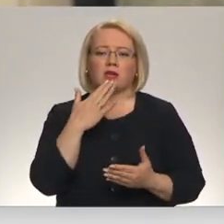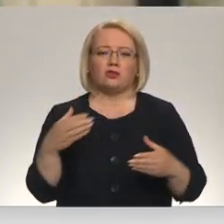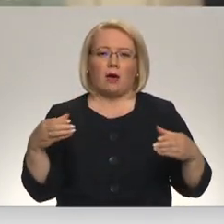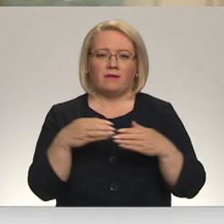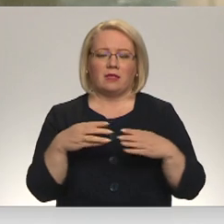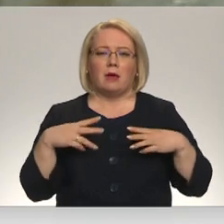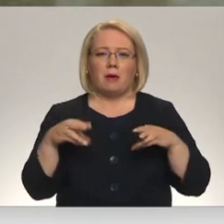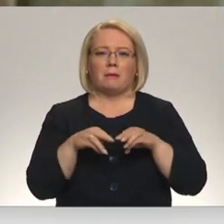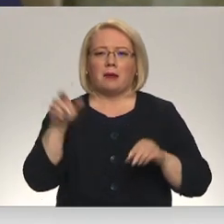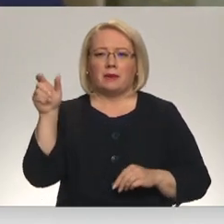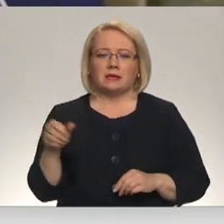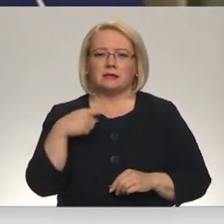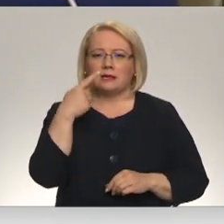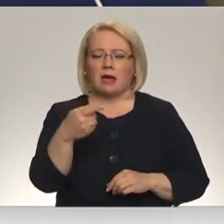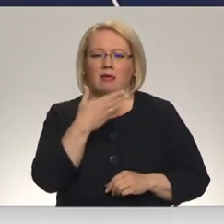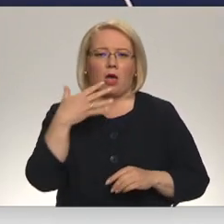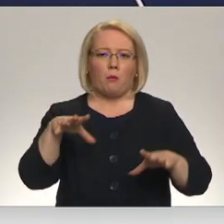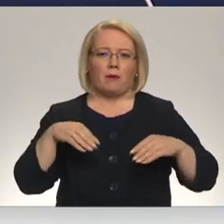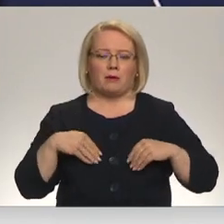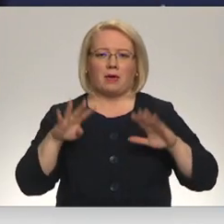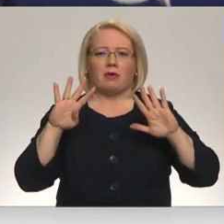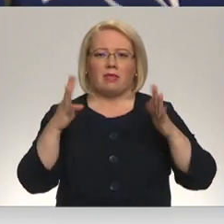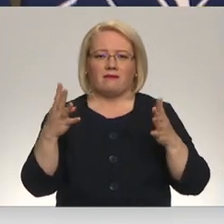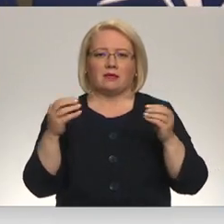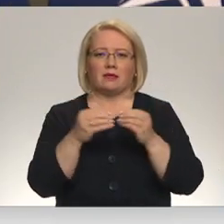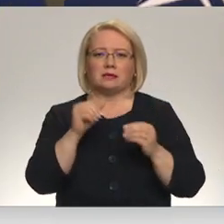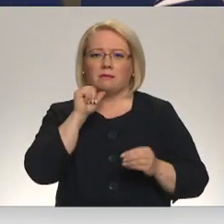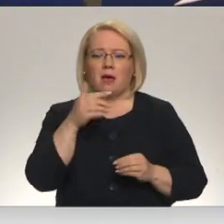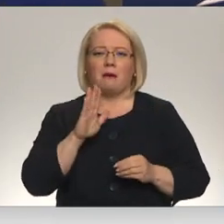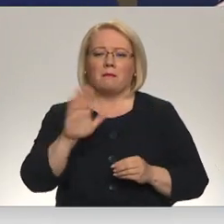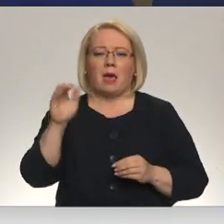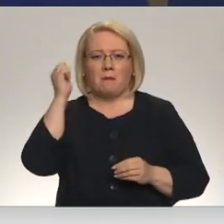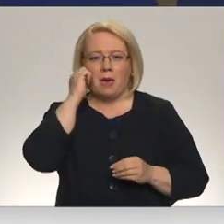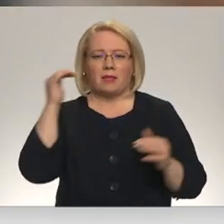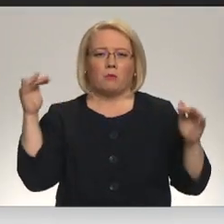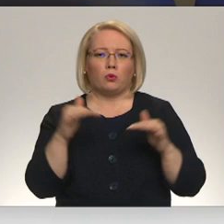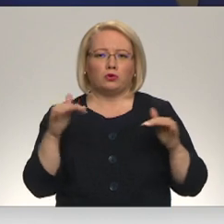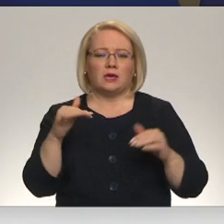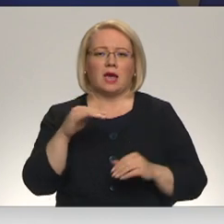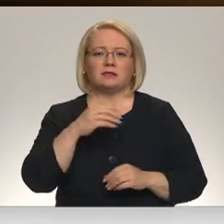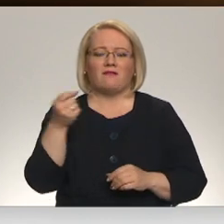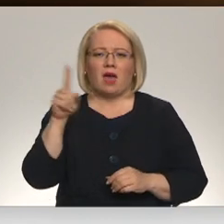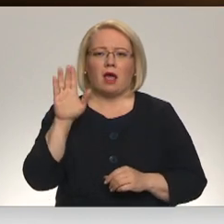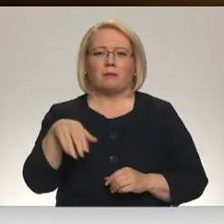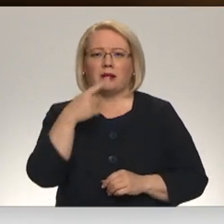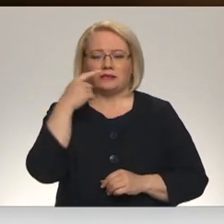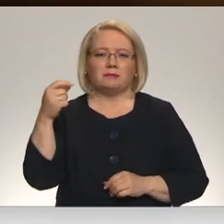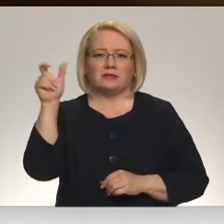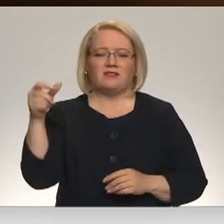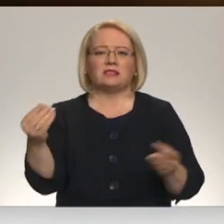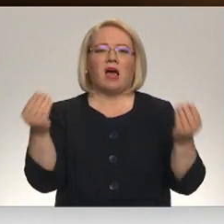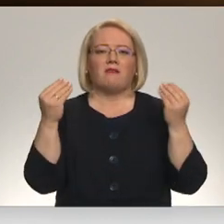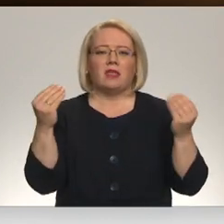Premjeras norāda, ka ir pilnīgi nepieņemami, ka 9. un 10. maijā bija padomju pieminekļi, pūcējās vairāki simti cilvēku, slavināja padomju